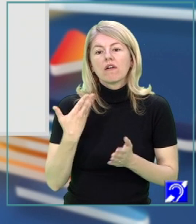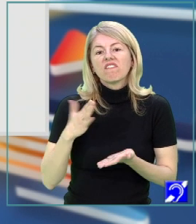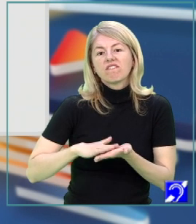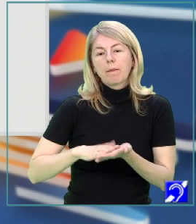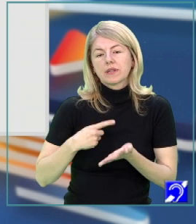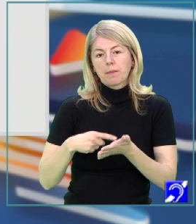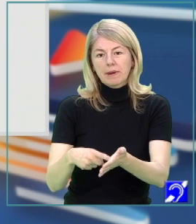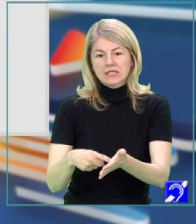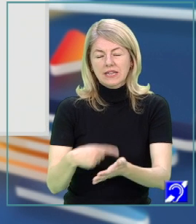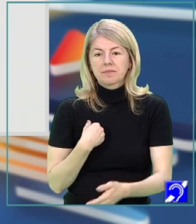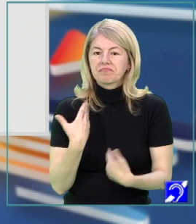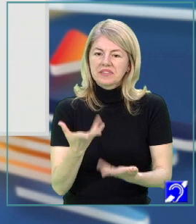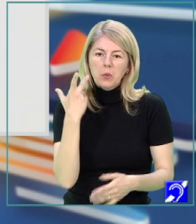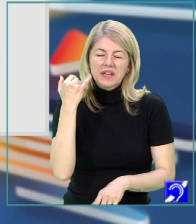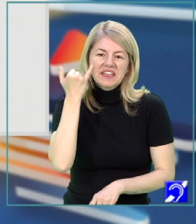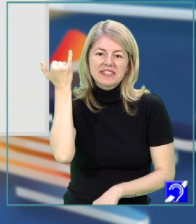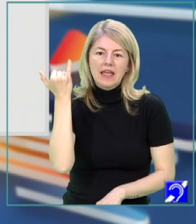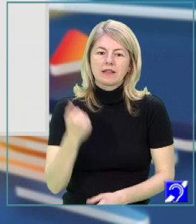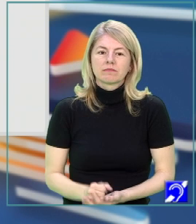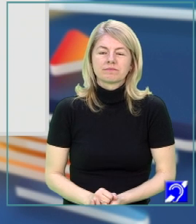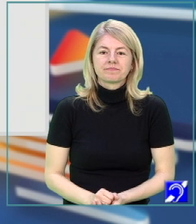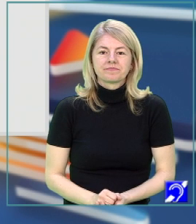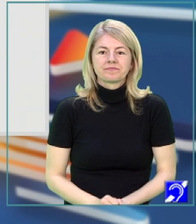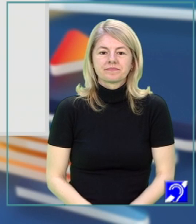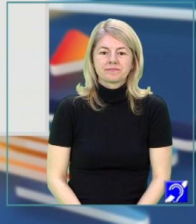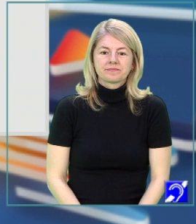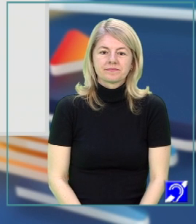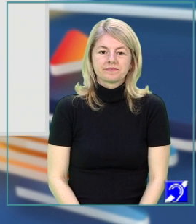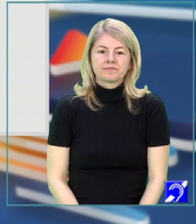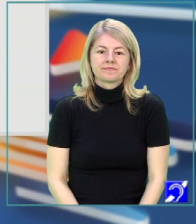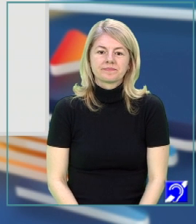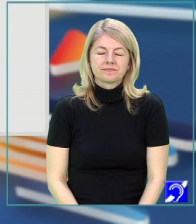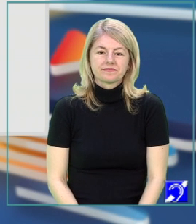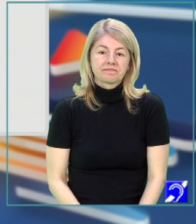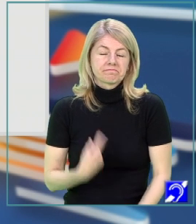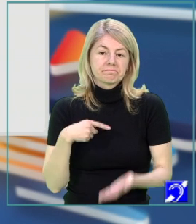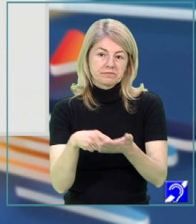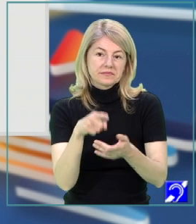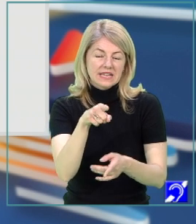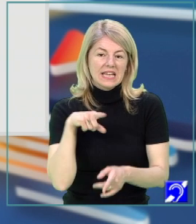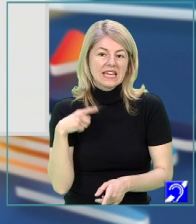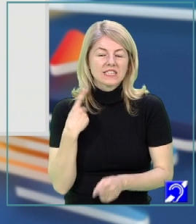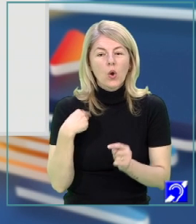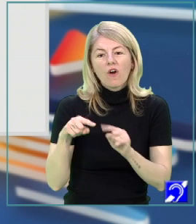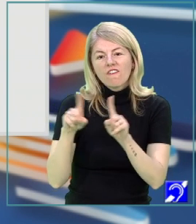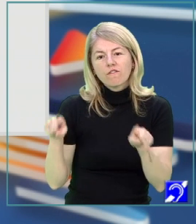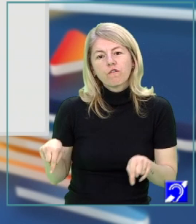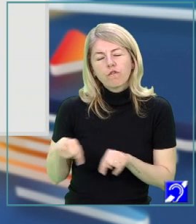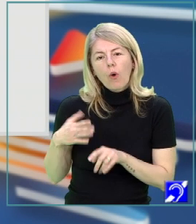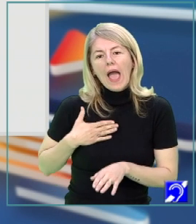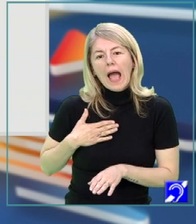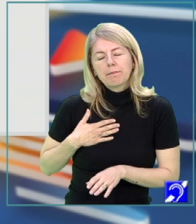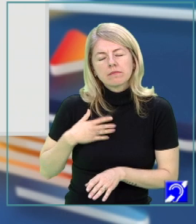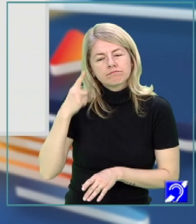Aș vrea să vă dau câteva idei pentru schițarea ideilor pe ciornă. Iată, asta ar fi o variantă, brainstorming-ul.